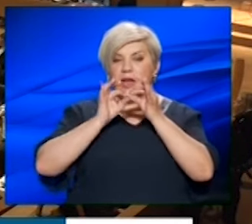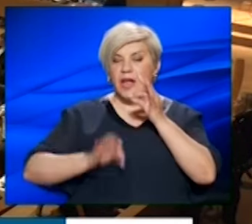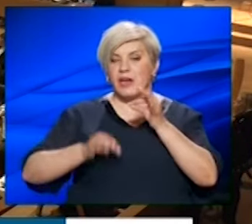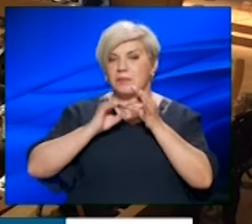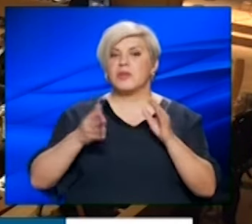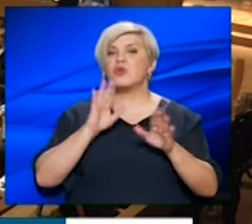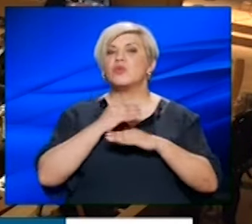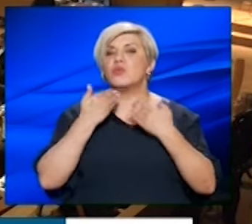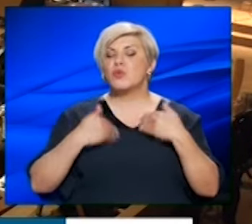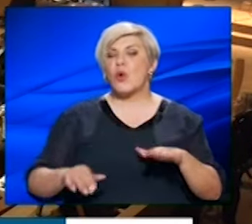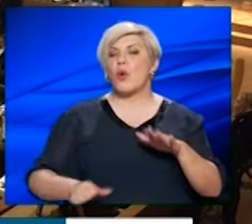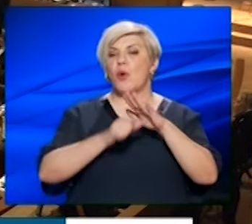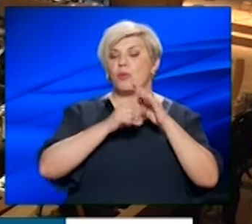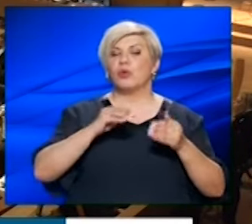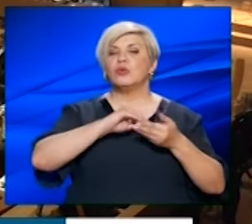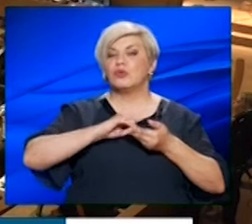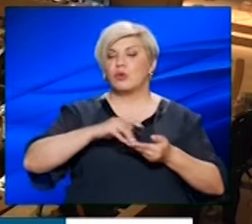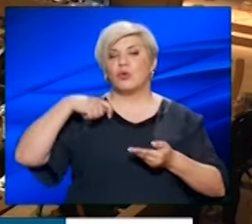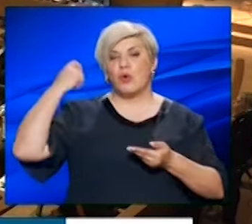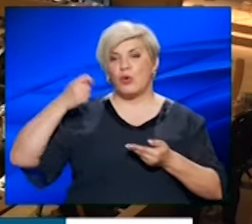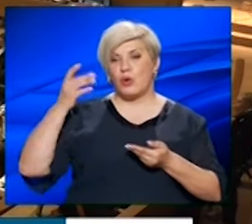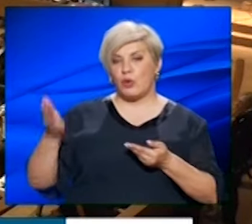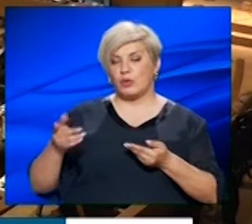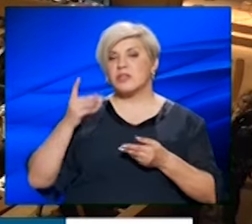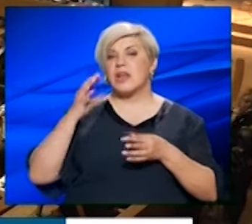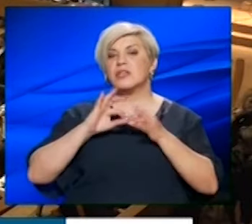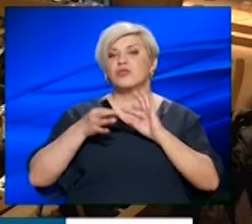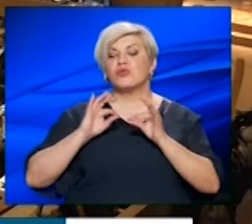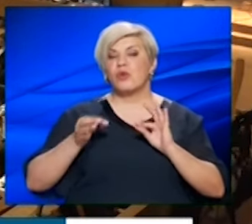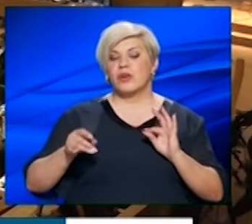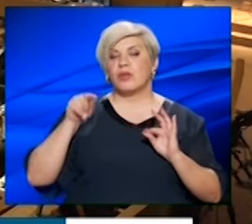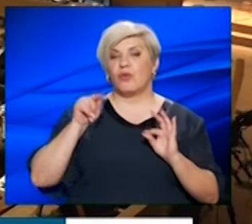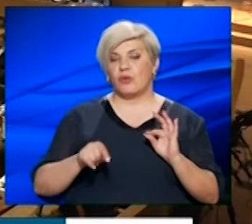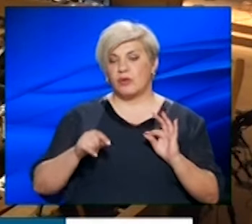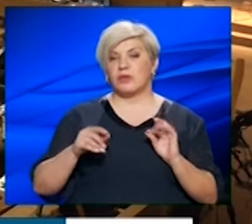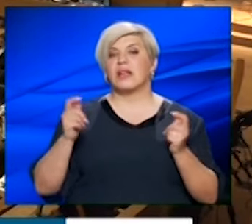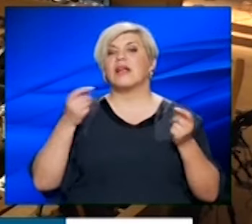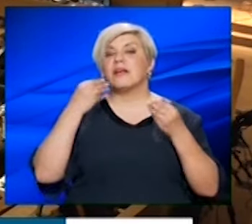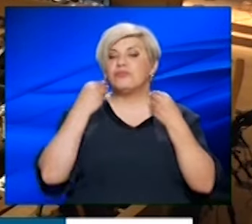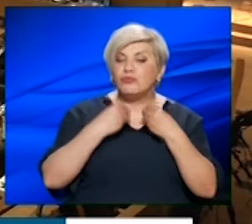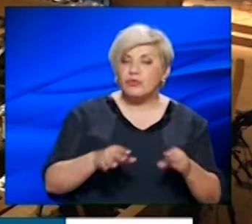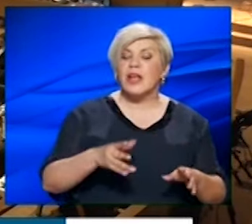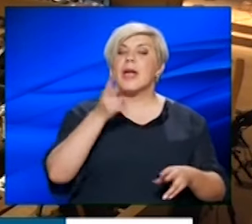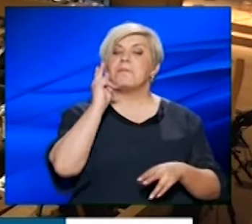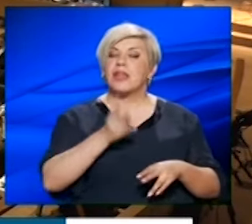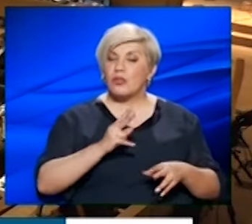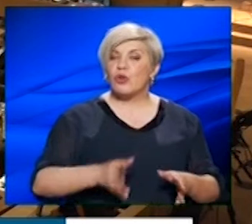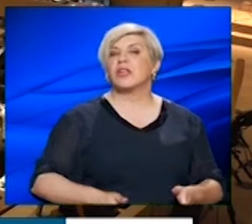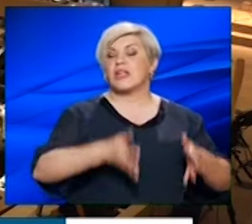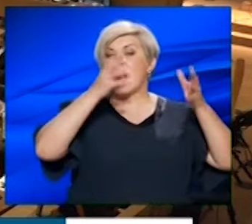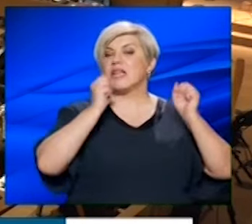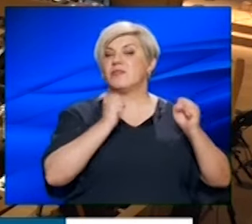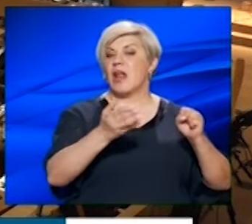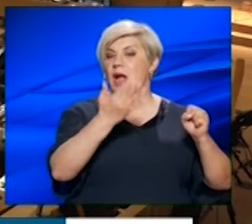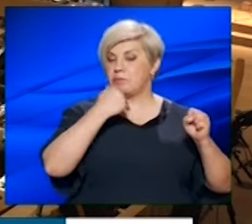για να μην κουράζω, ο Πρόεδρος του Συλλόγου Γονέων, σαν ιστορικό σε σχέση με την καταλληλότητα, την επικινδυνότητα, τελος πάντων